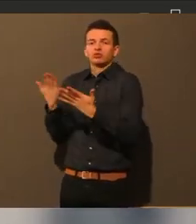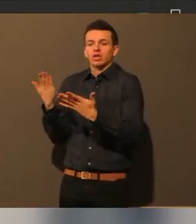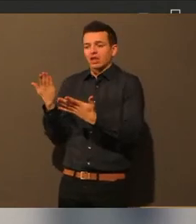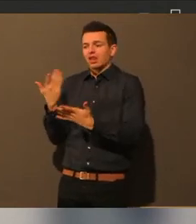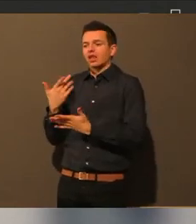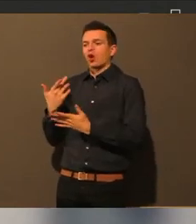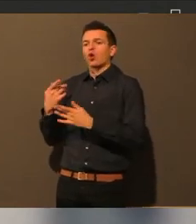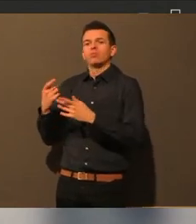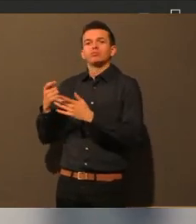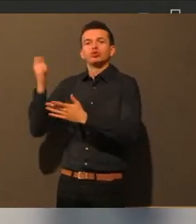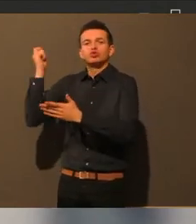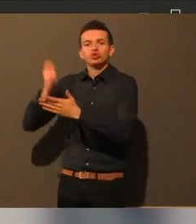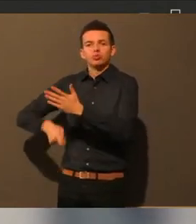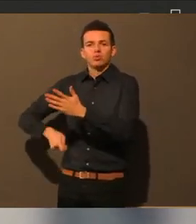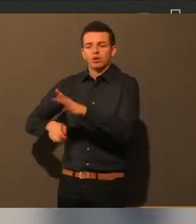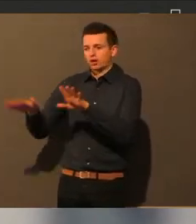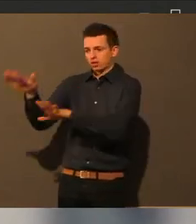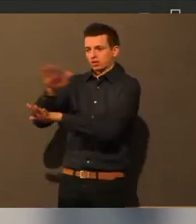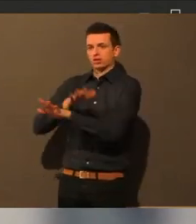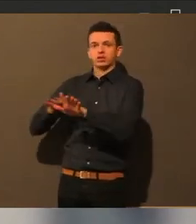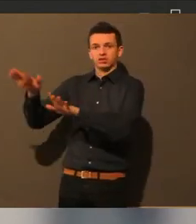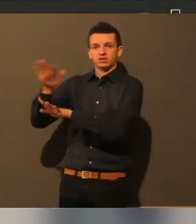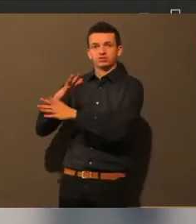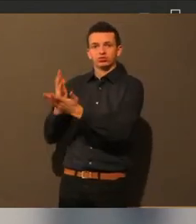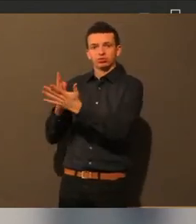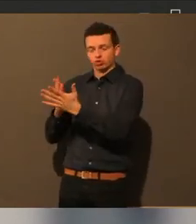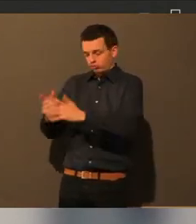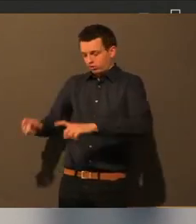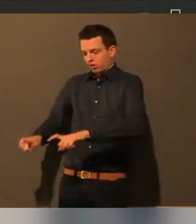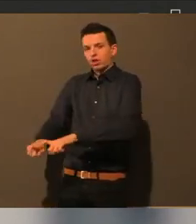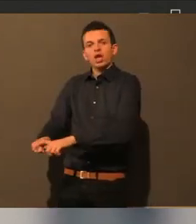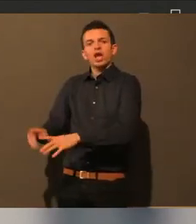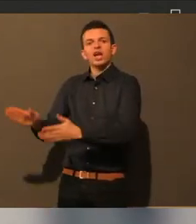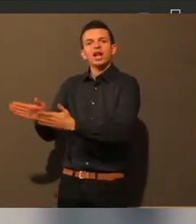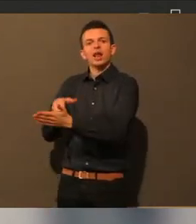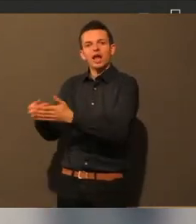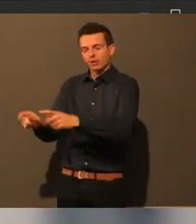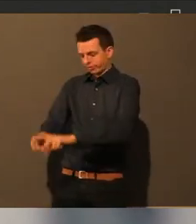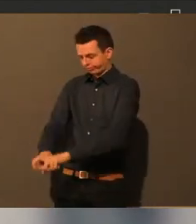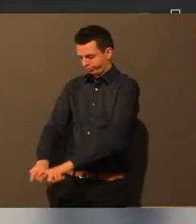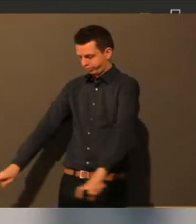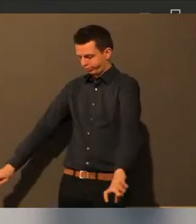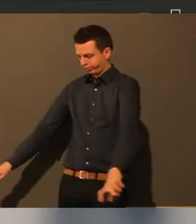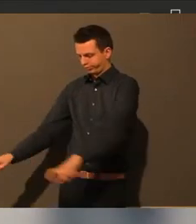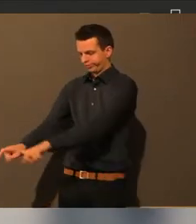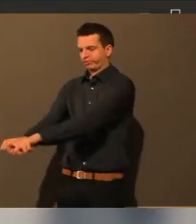halten und so, dass man vielleicht da auch eine Fußfahrbahn